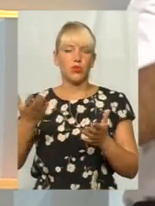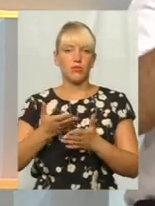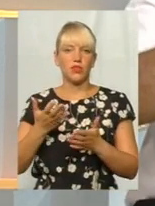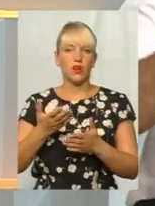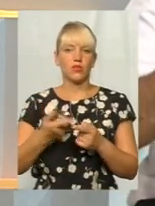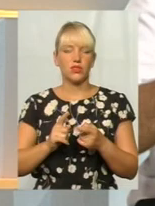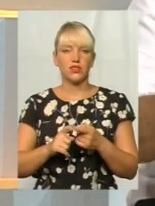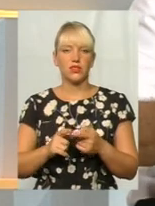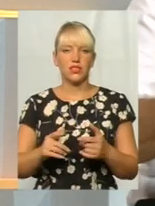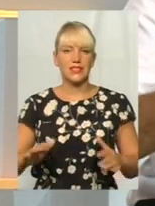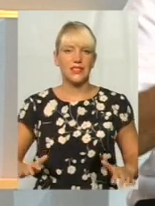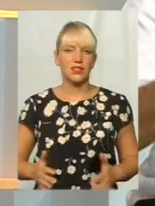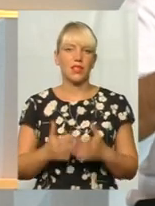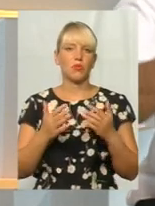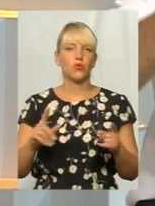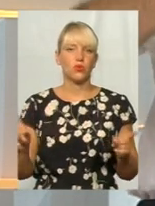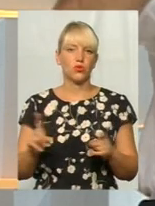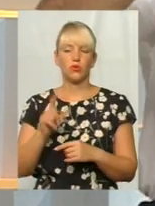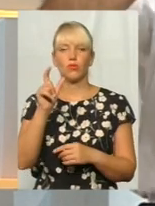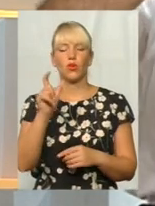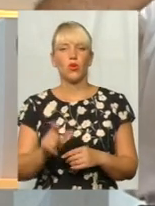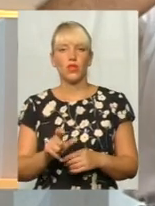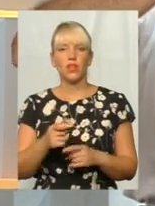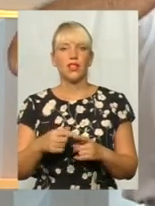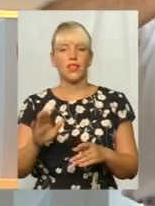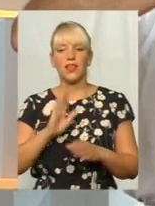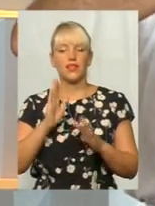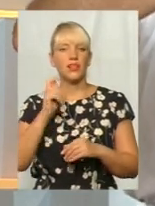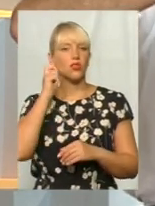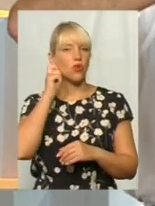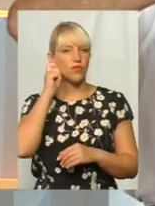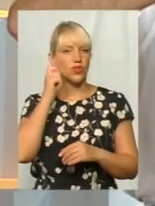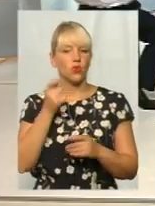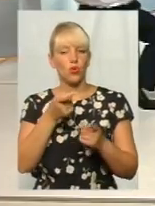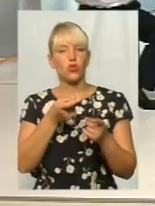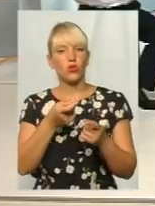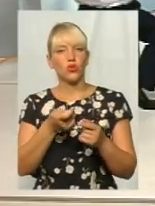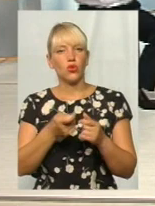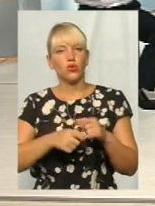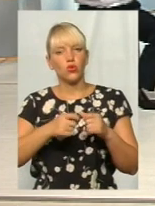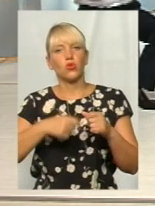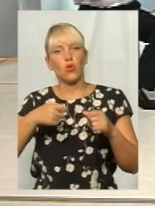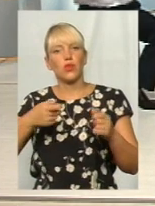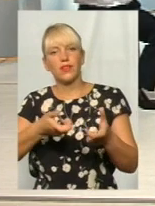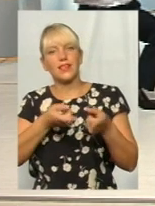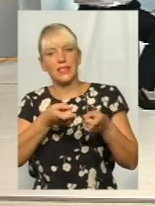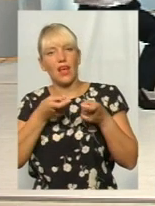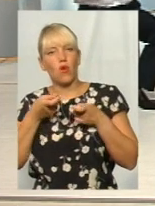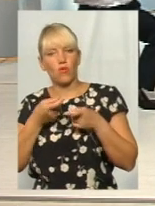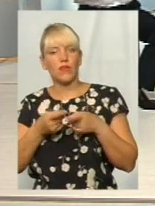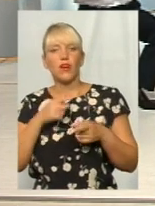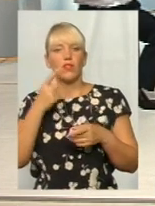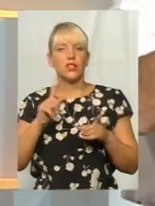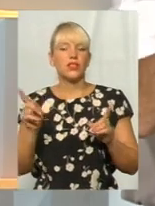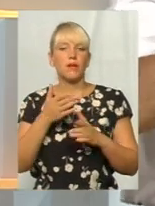стимульнути, щоб людина не тільки до віку дотягувала, якщо немає в нього страхового стажу, так, от немає в нього